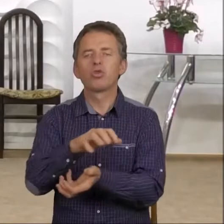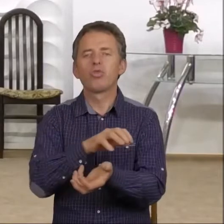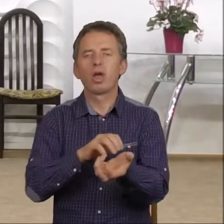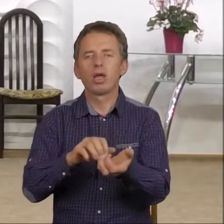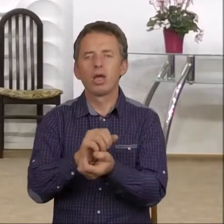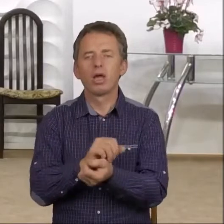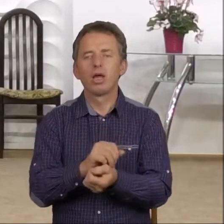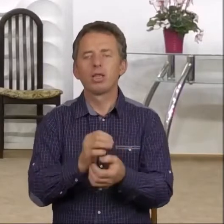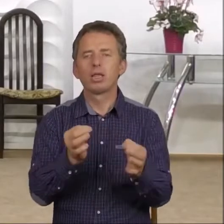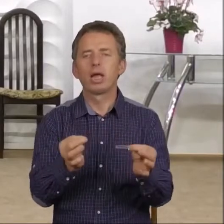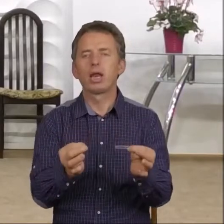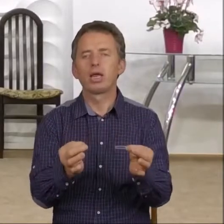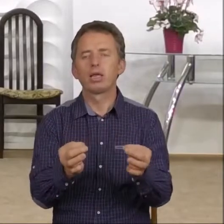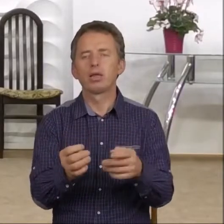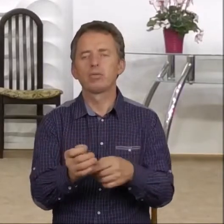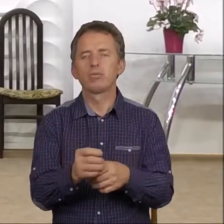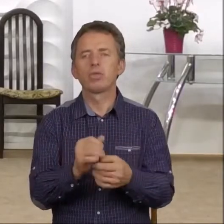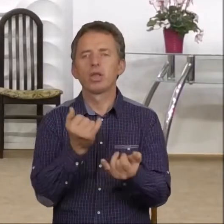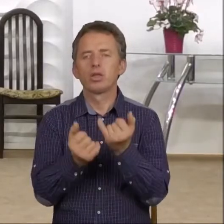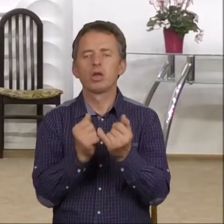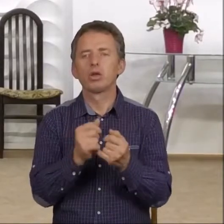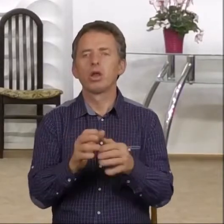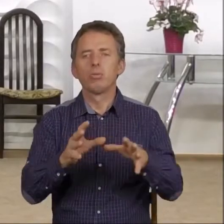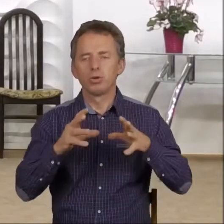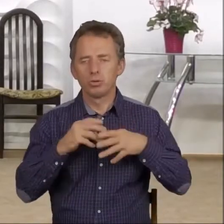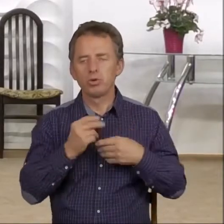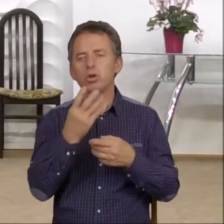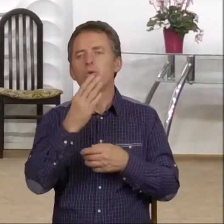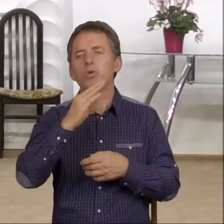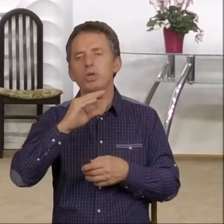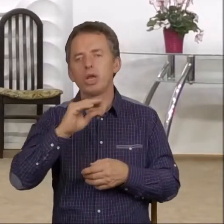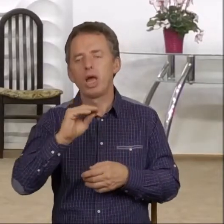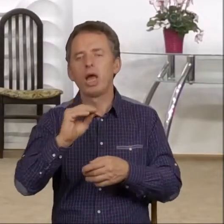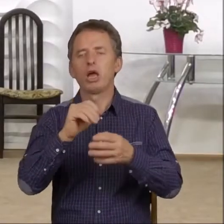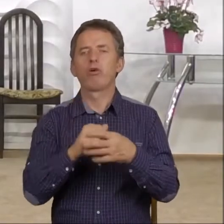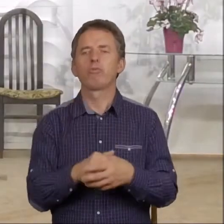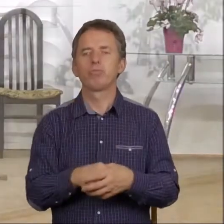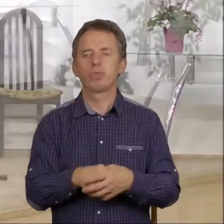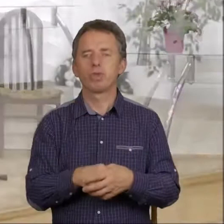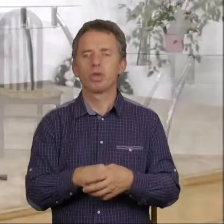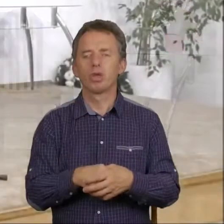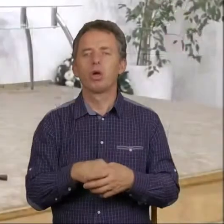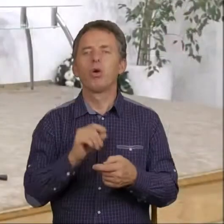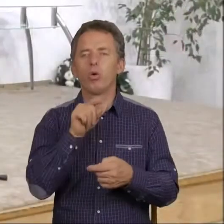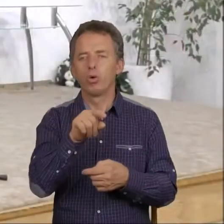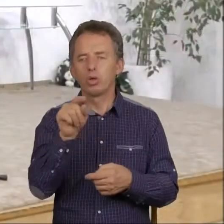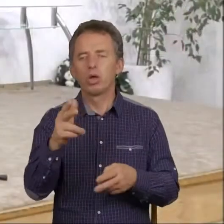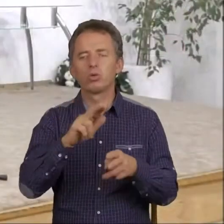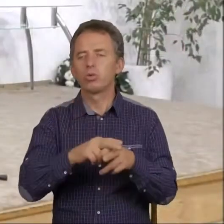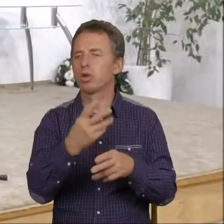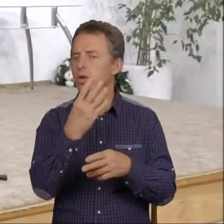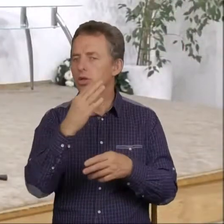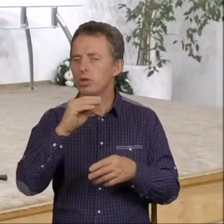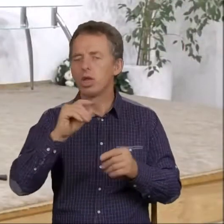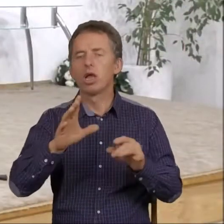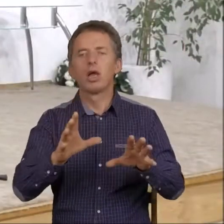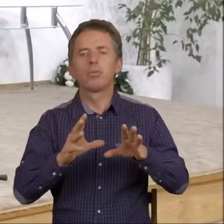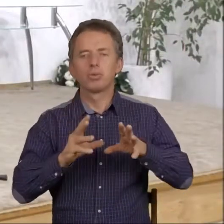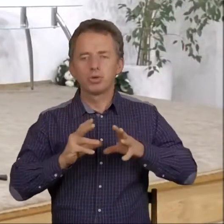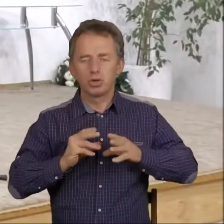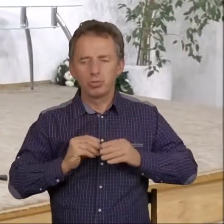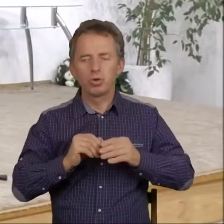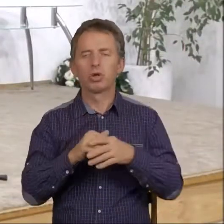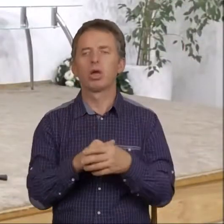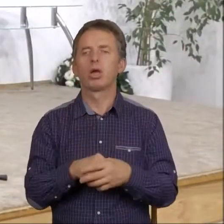I teraz jedni to przyjmują, inni nie. U tych, którzy nie przyjmują, narasta lęk.